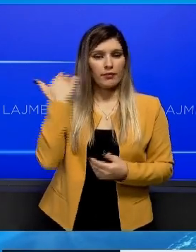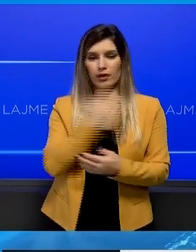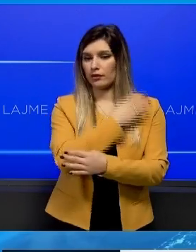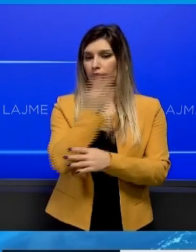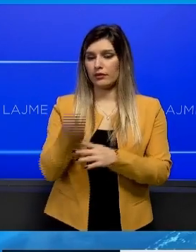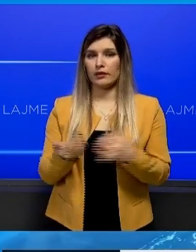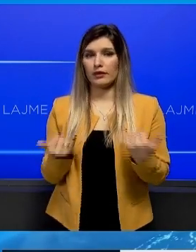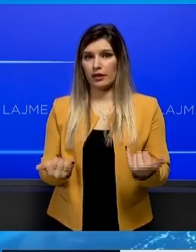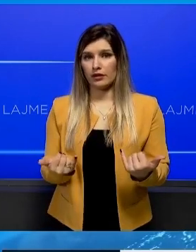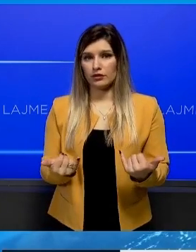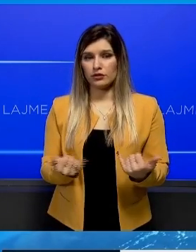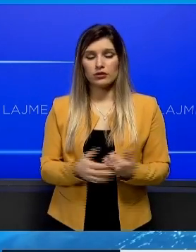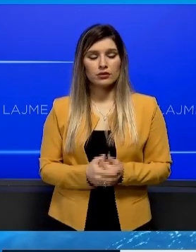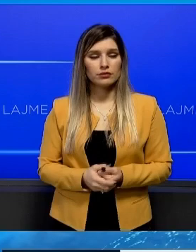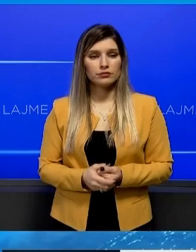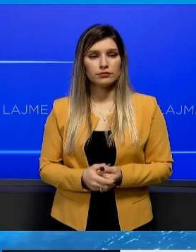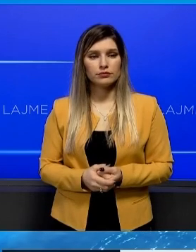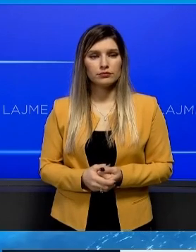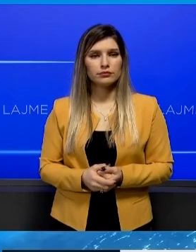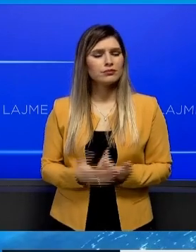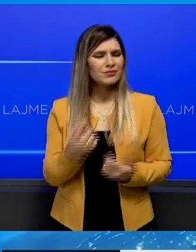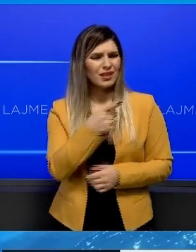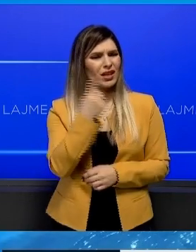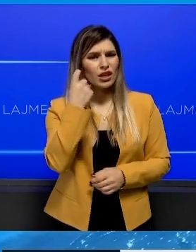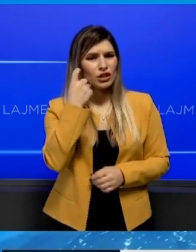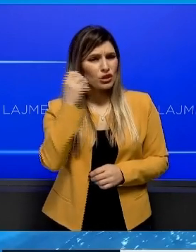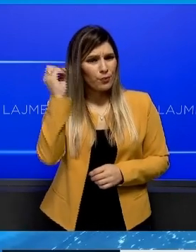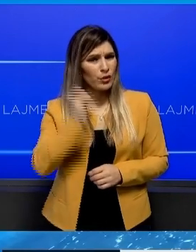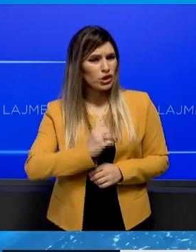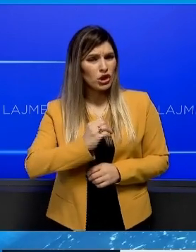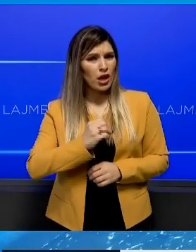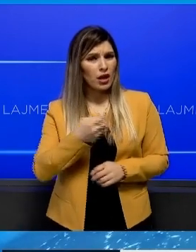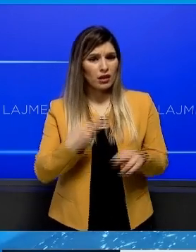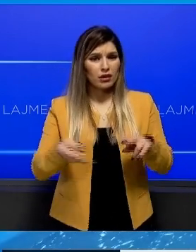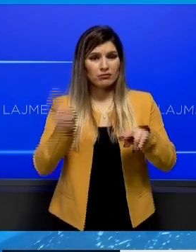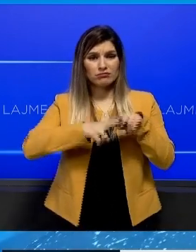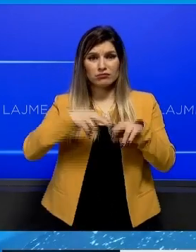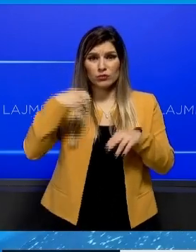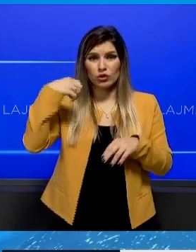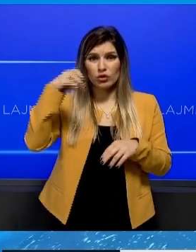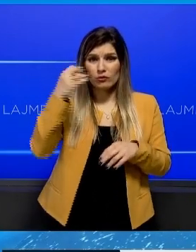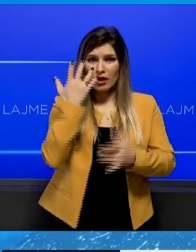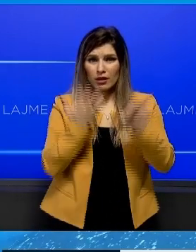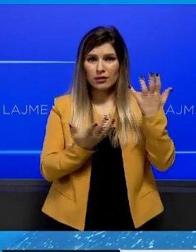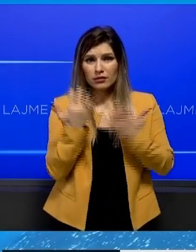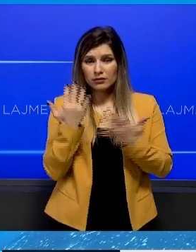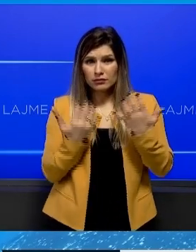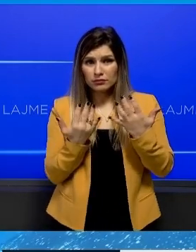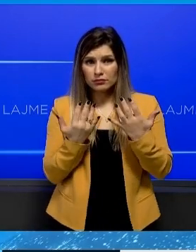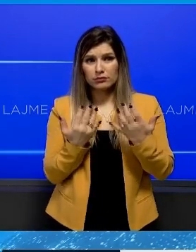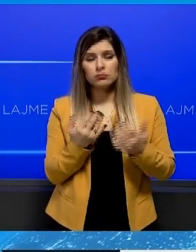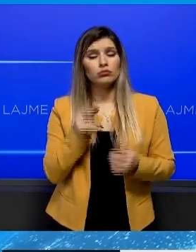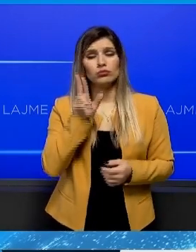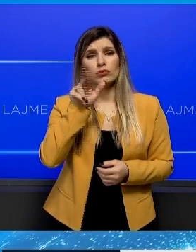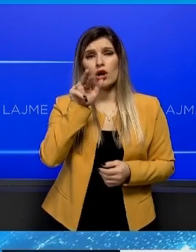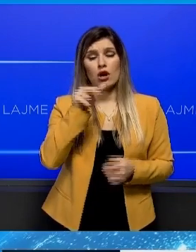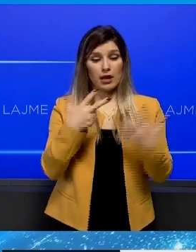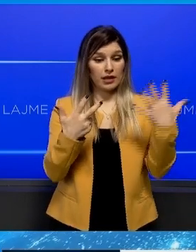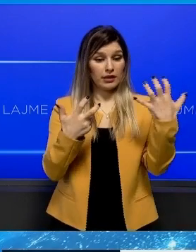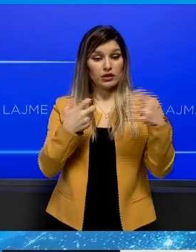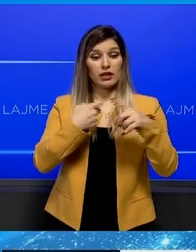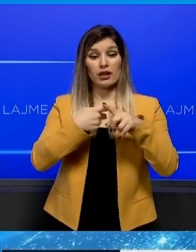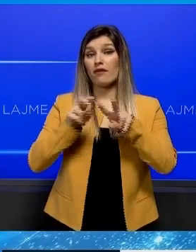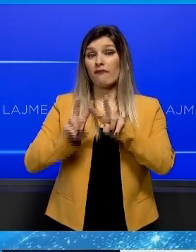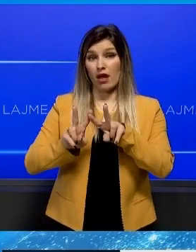që kemi posë qëmimi. Pra, kemi një shenë përqenë rritje të tarifave të energjis elektrike? Po, mbi 800 kWh.